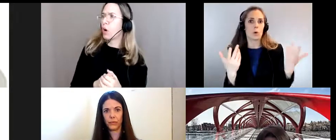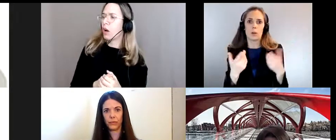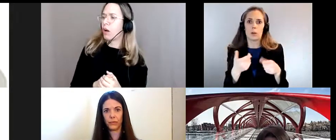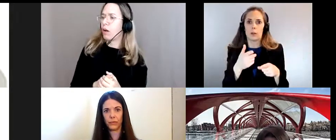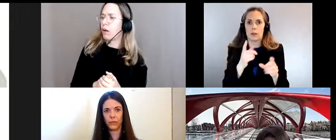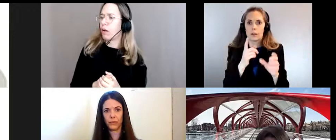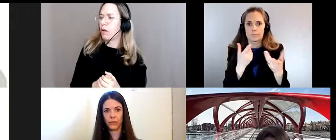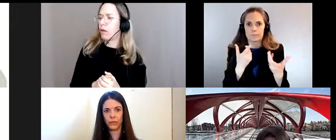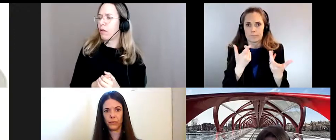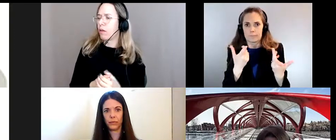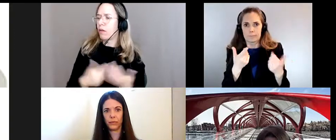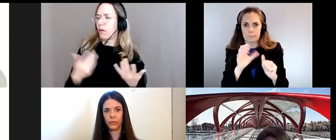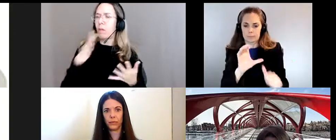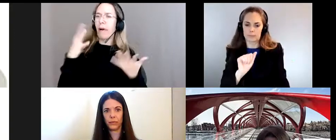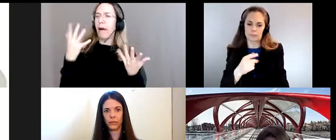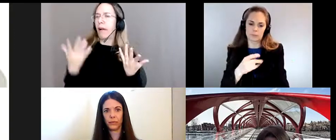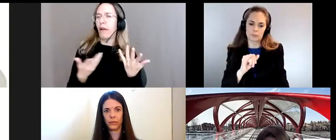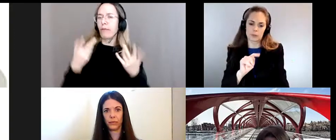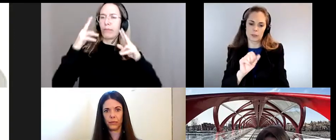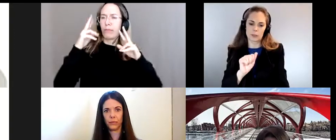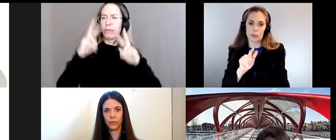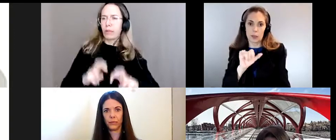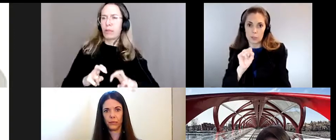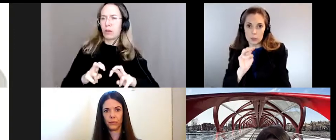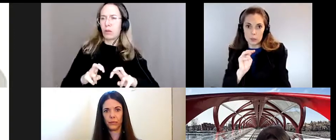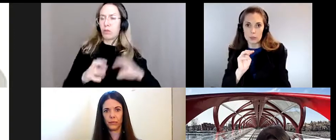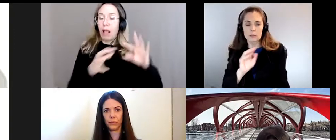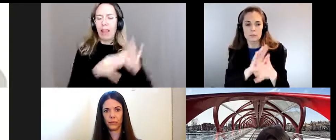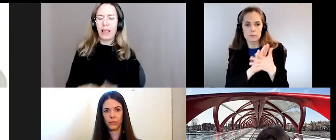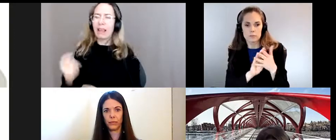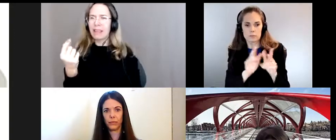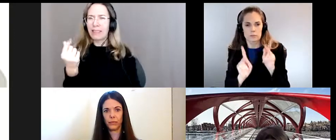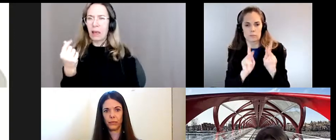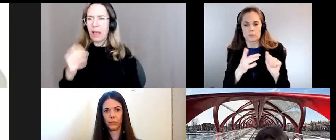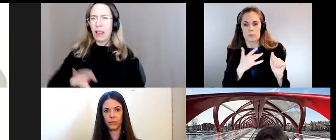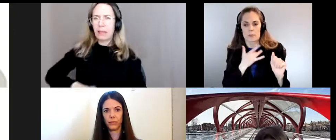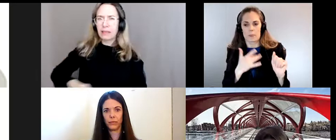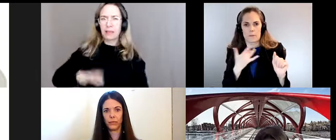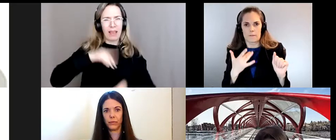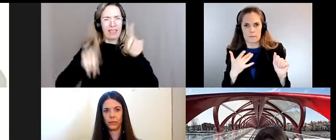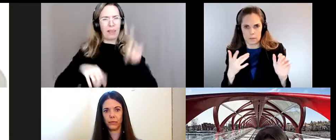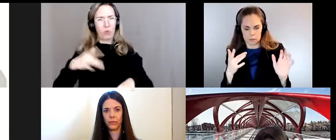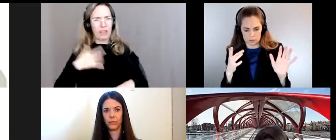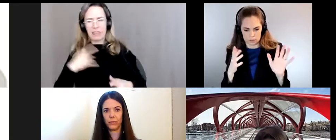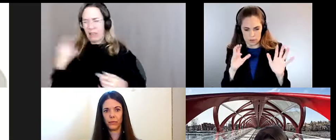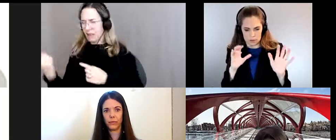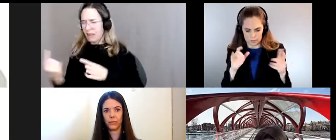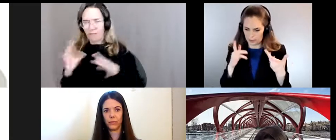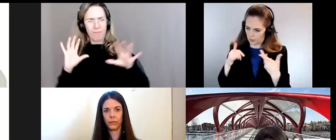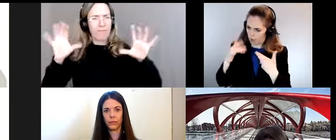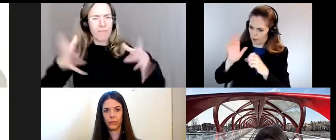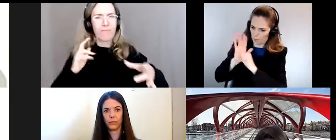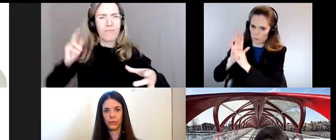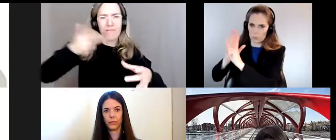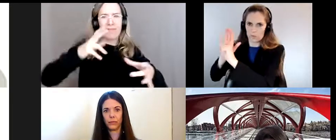avec une analyse liée au capitalisme et parfois les gens se sentent isolés du mouvement climatique en fait